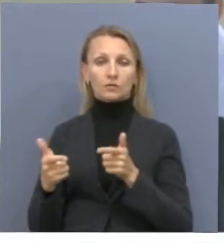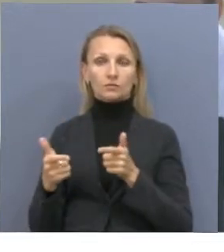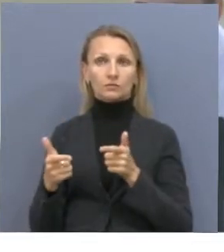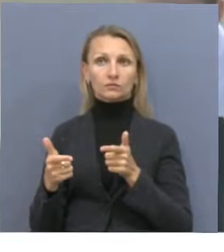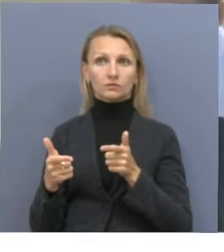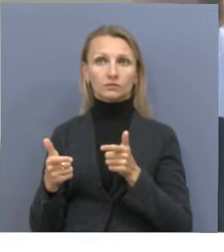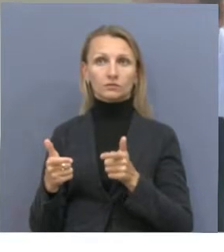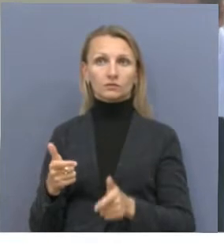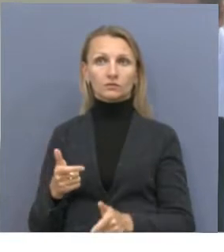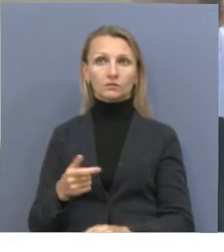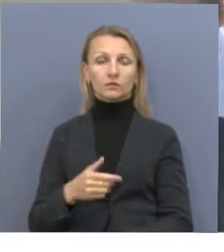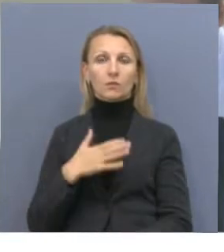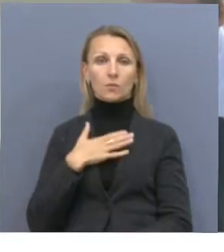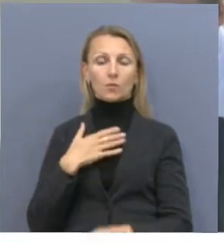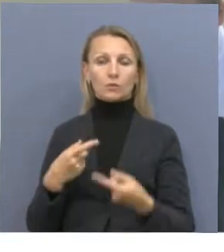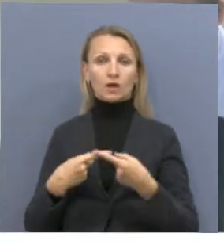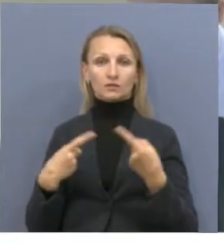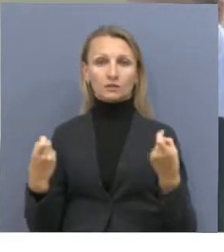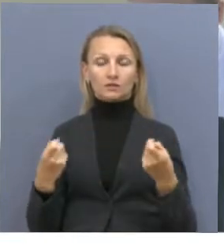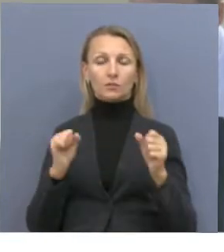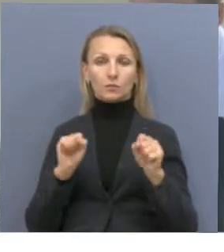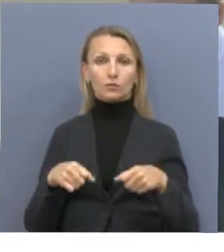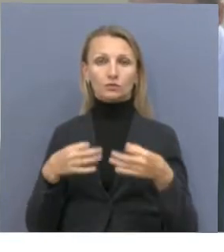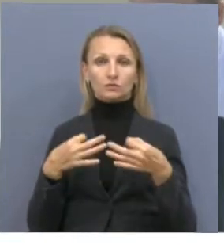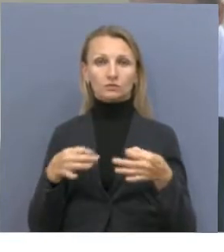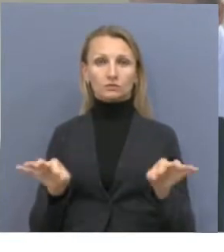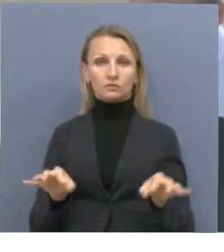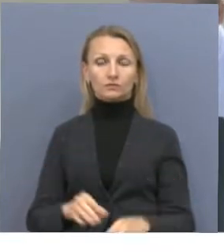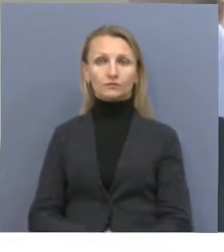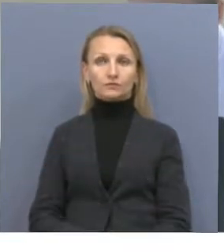как частного предпринимательства, то есть мой бизнес.